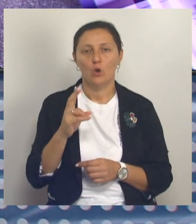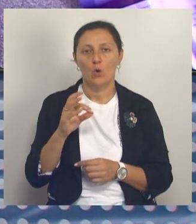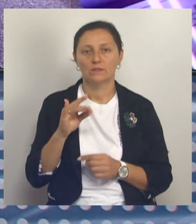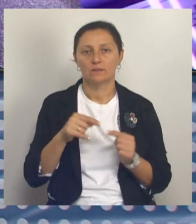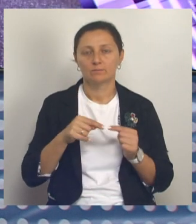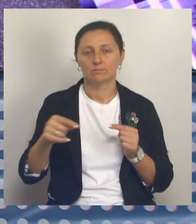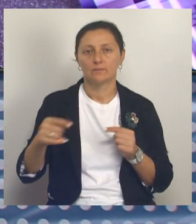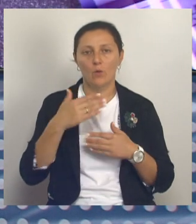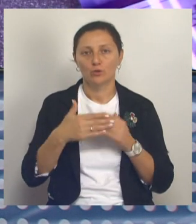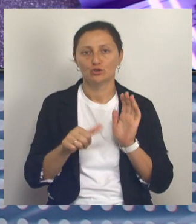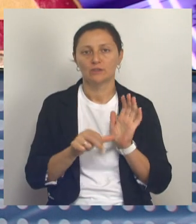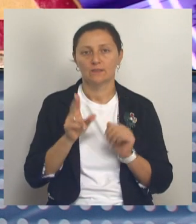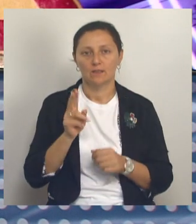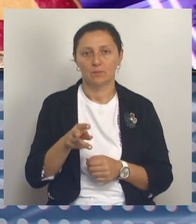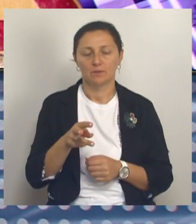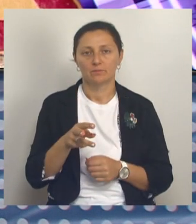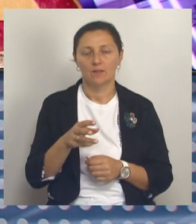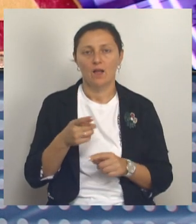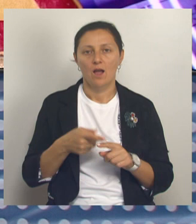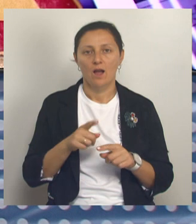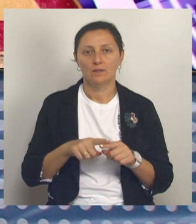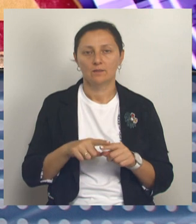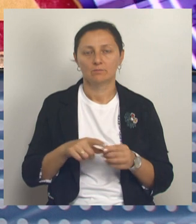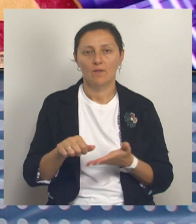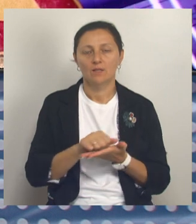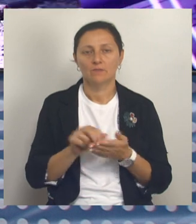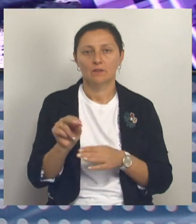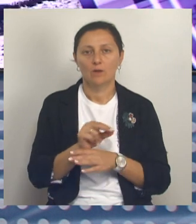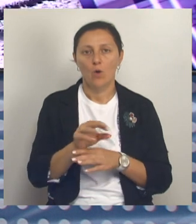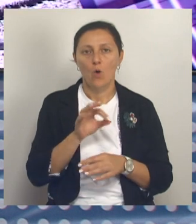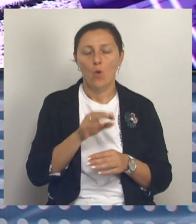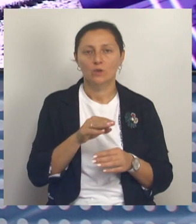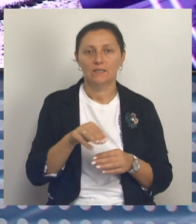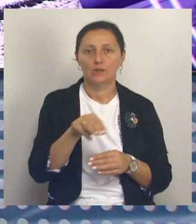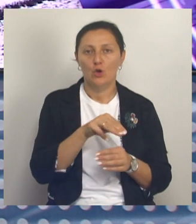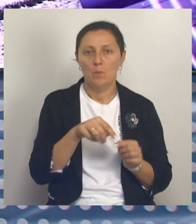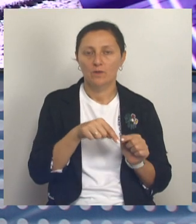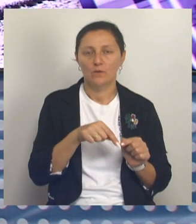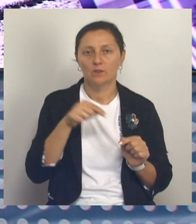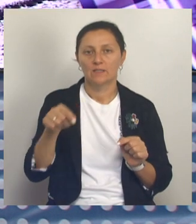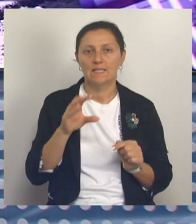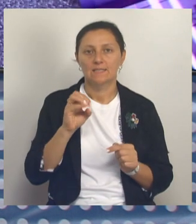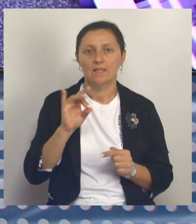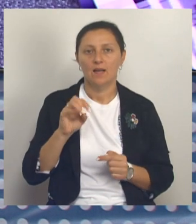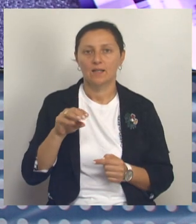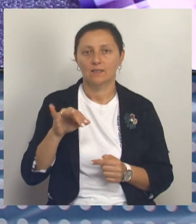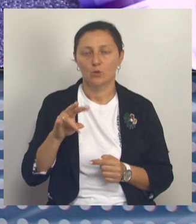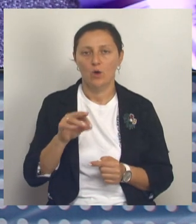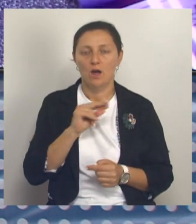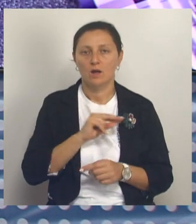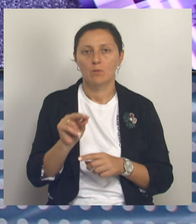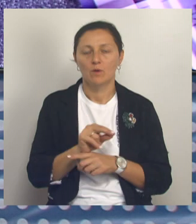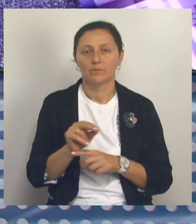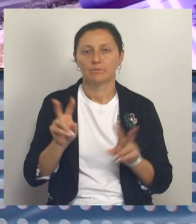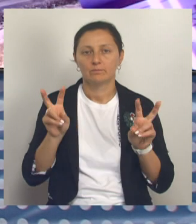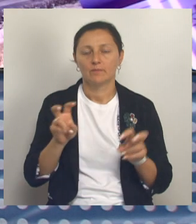протяженностью почти 6 километров. В нормативное состояние приведут отрезок от выезда из Тамаровки до села Серетино. Работу ведут в рамках